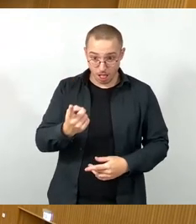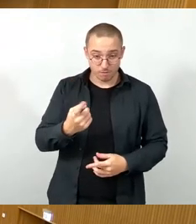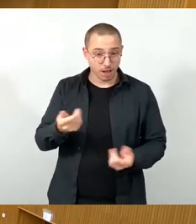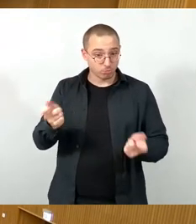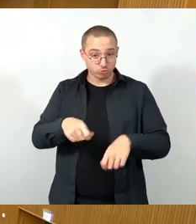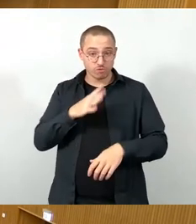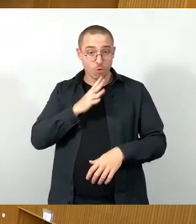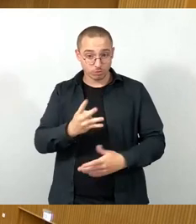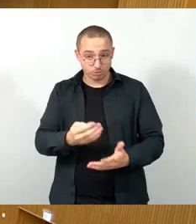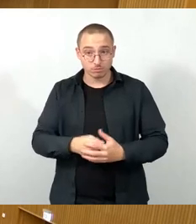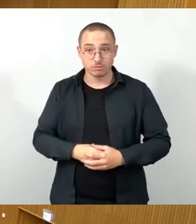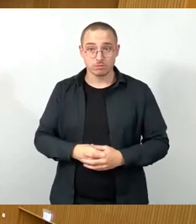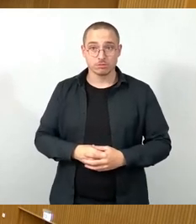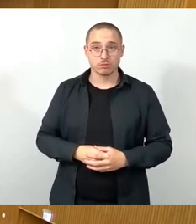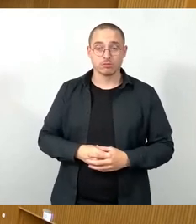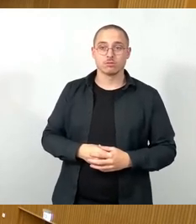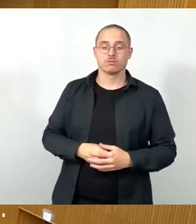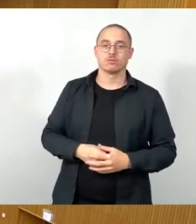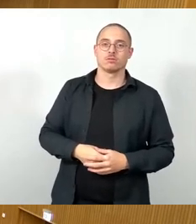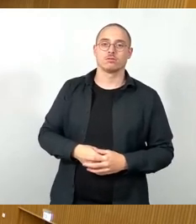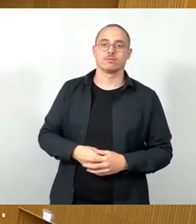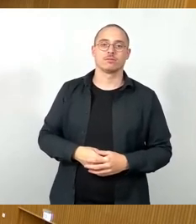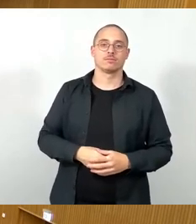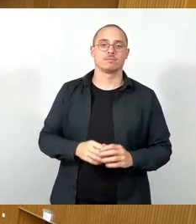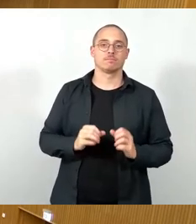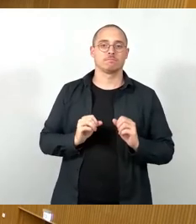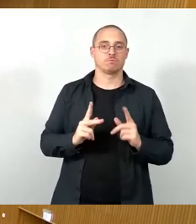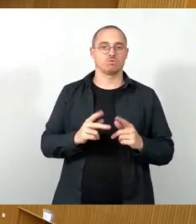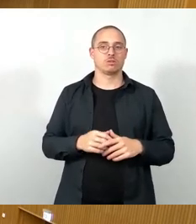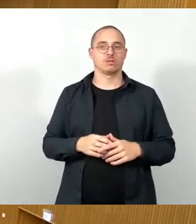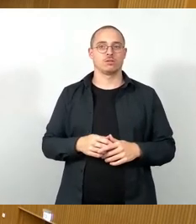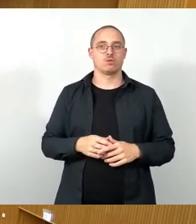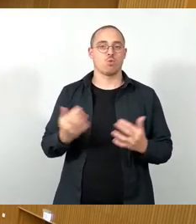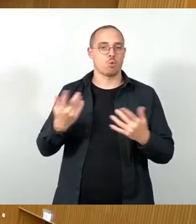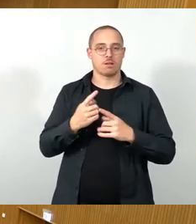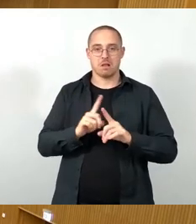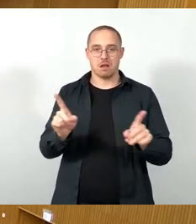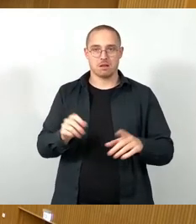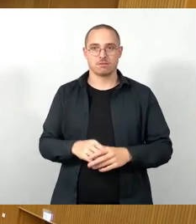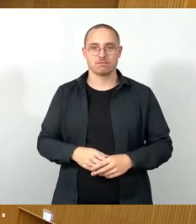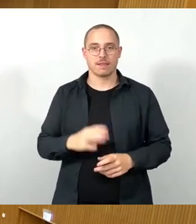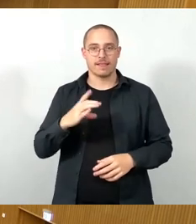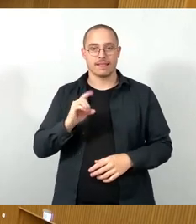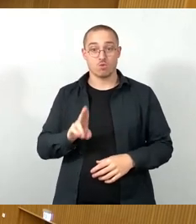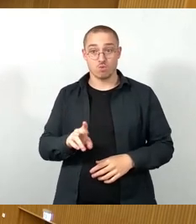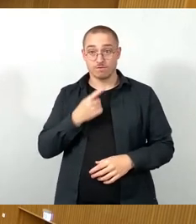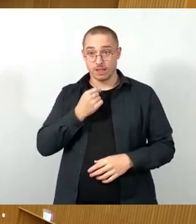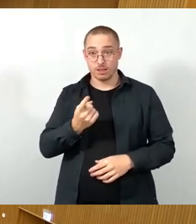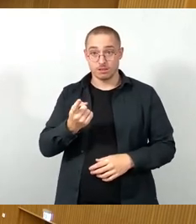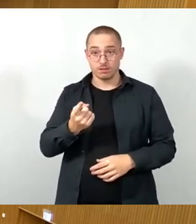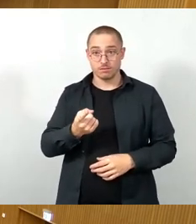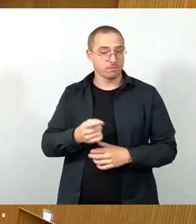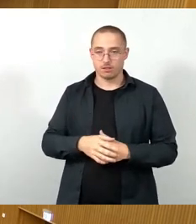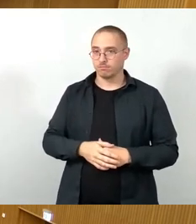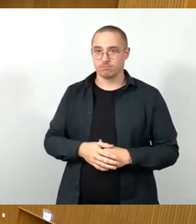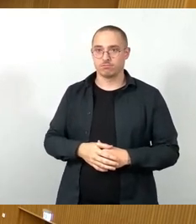werden wir sehen. Dann Grünen-Fraktion, Frau Krause, nein, CDU-Fraktion, auch nicht, dann wären wir